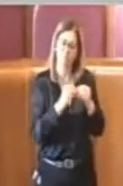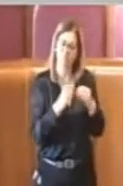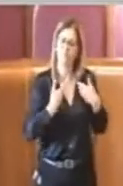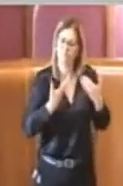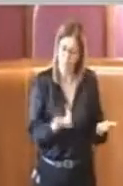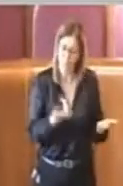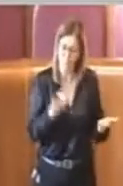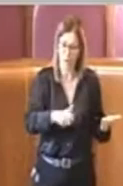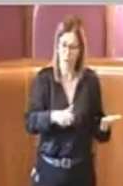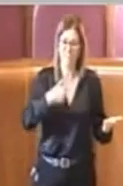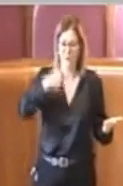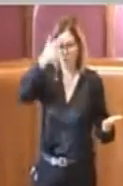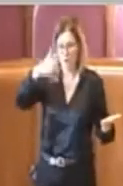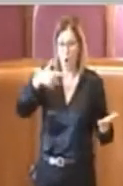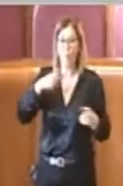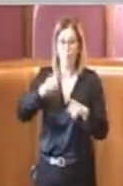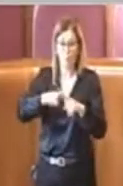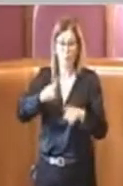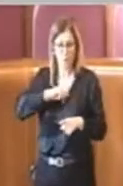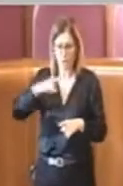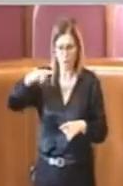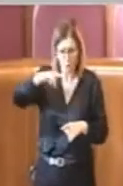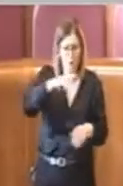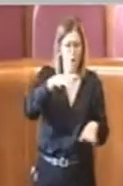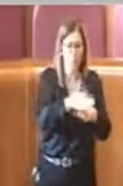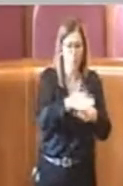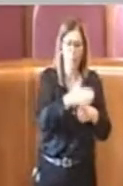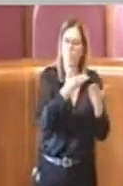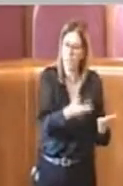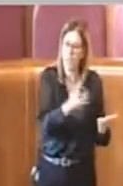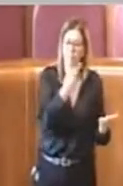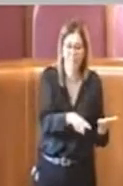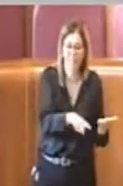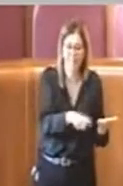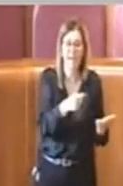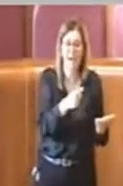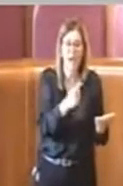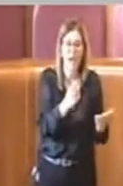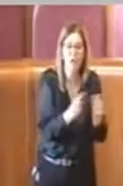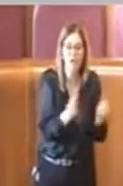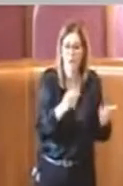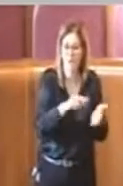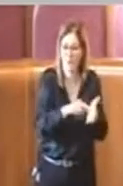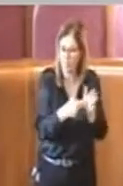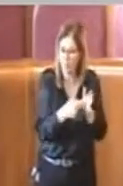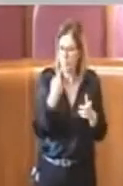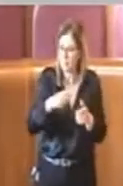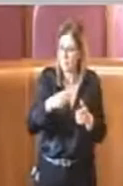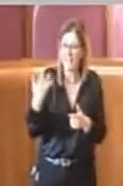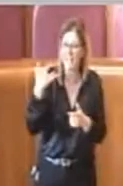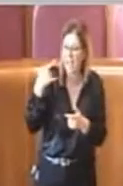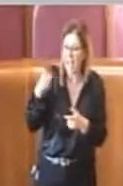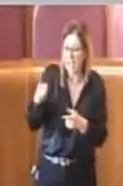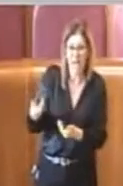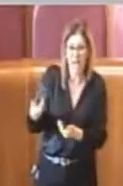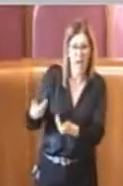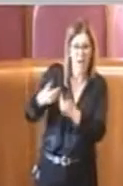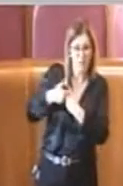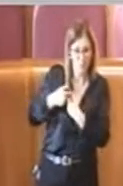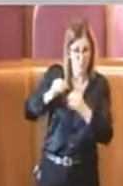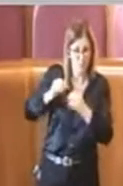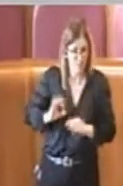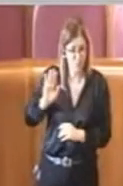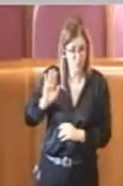drone e sono riusciti con questo aiuto e questa proattività di questa gente della polizia locale